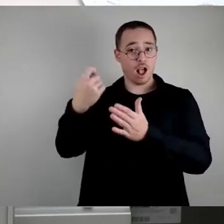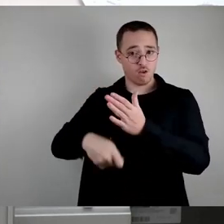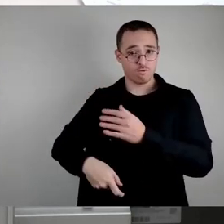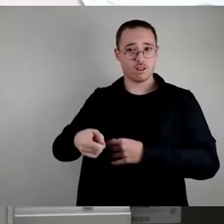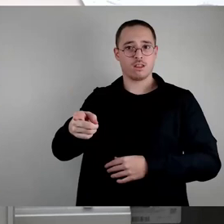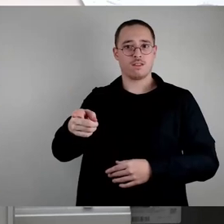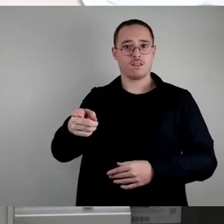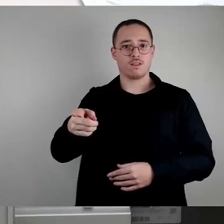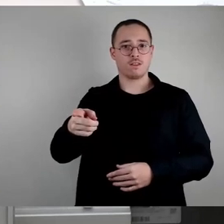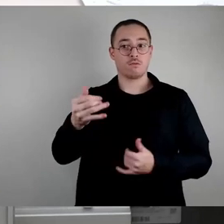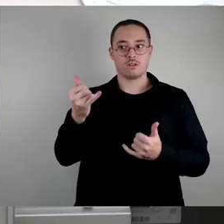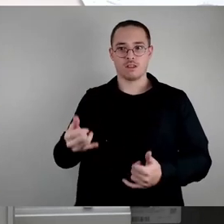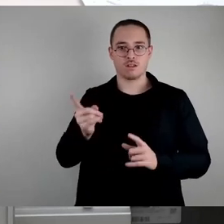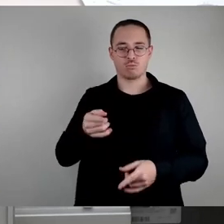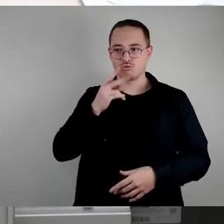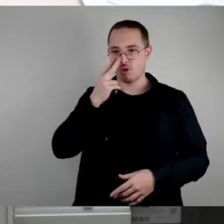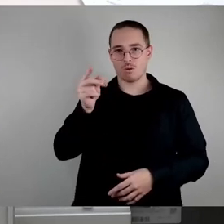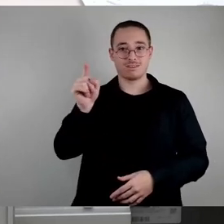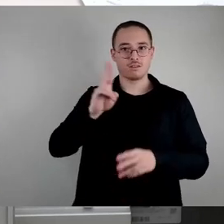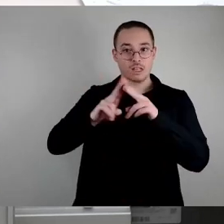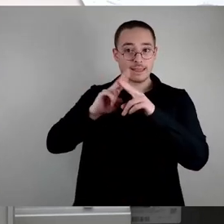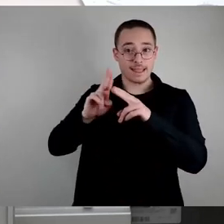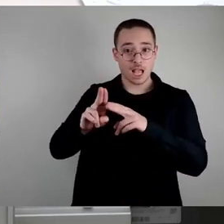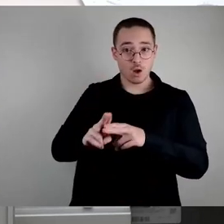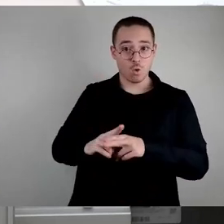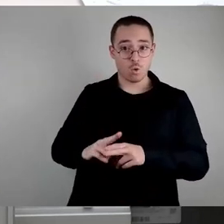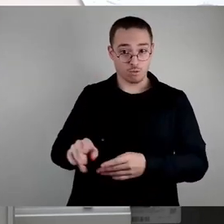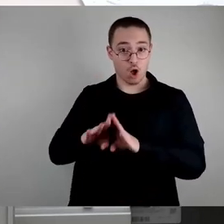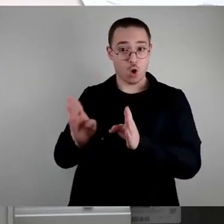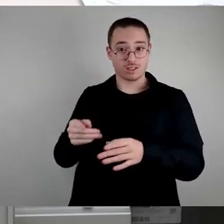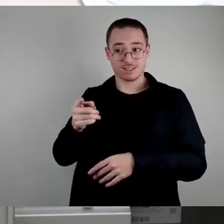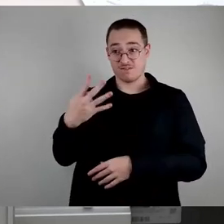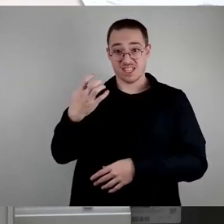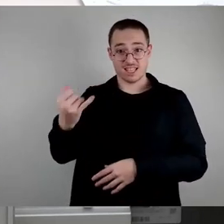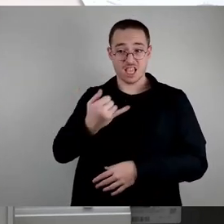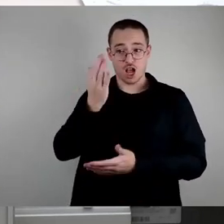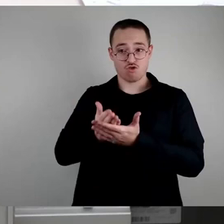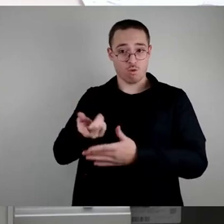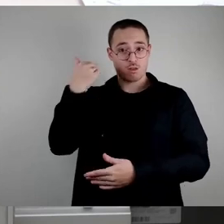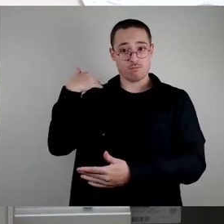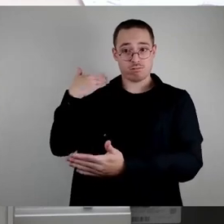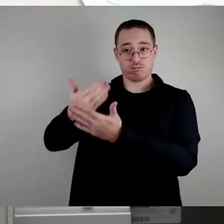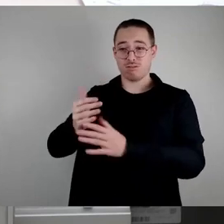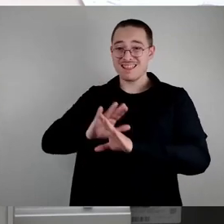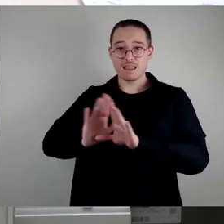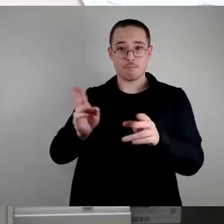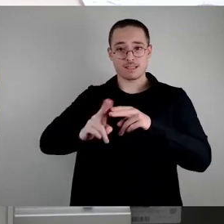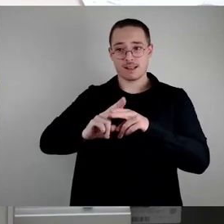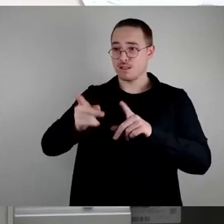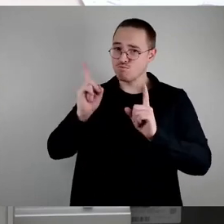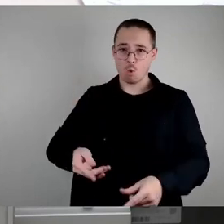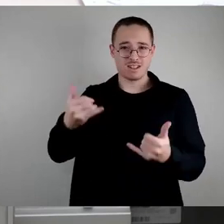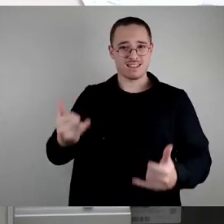zu klären, wenn wir in die Sanierung, in die energetische Sanierung dieser Häuser einsteigen müssen, die nach 40 Jahren einfach sanierungsreif sind.